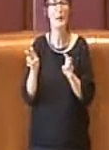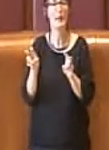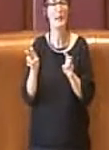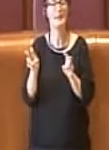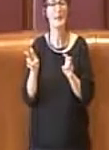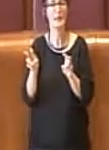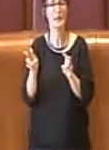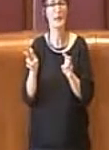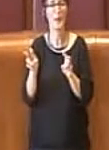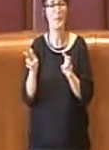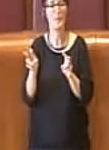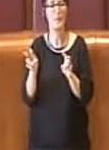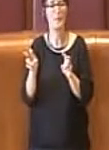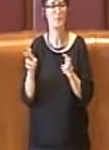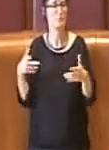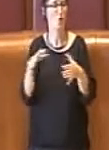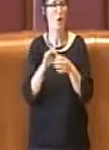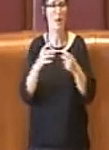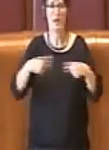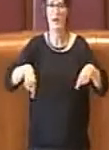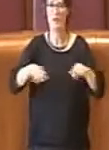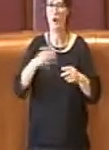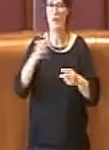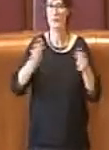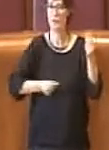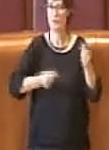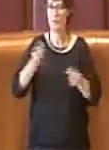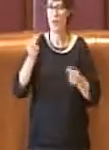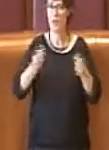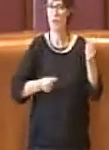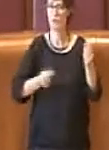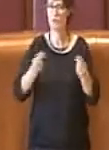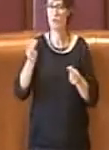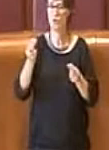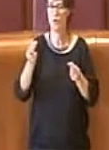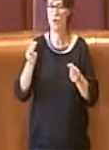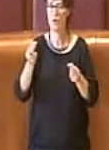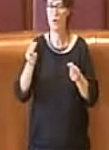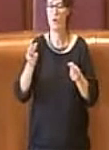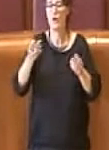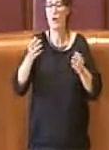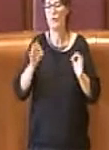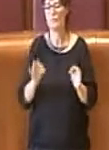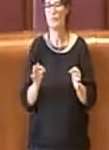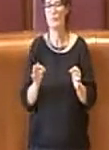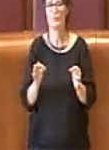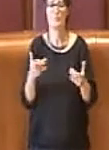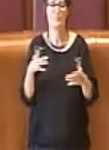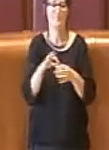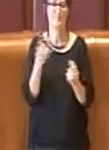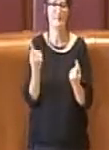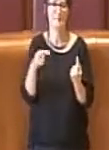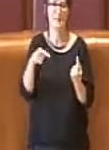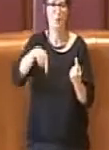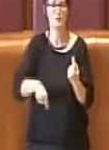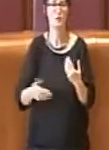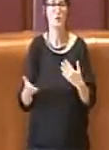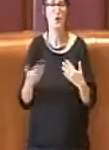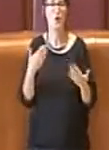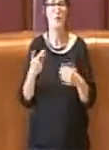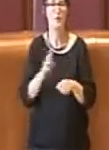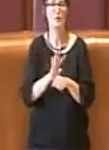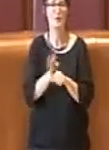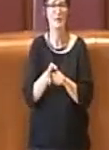della commissione bilancio relativi all'emergenza covid, quindi sostanzialmente